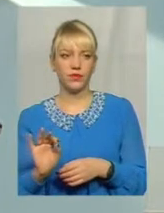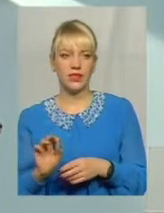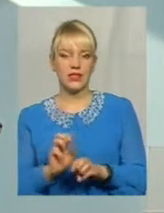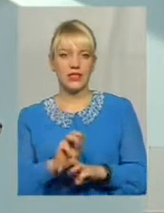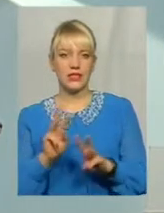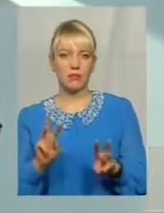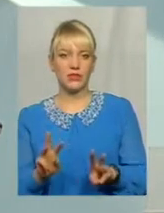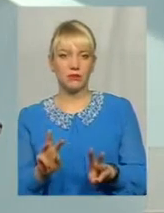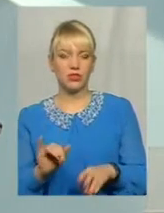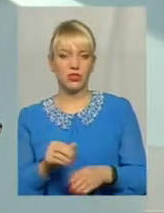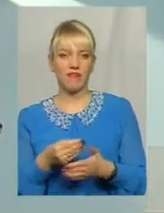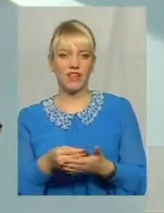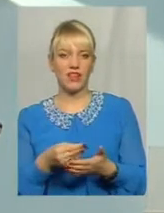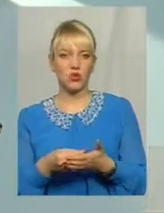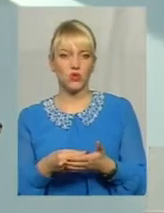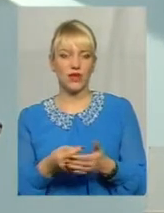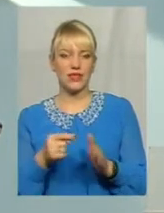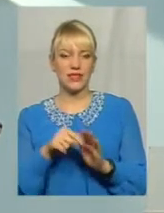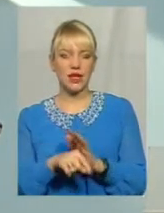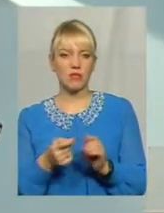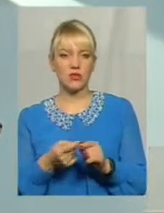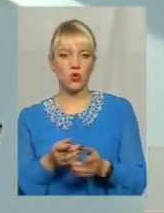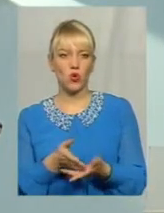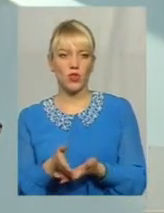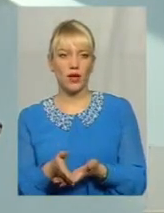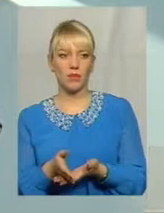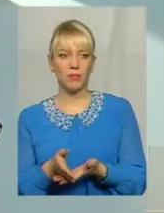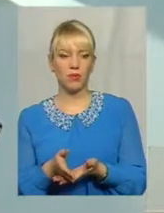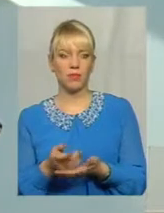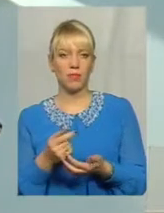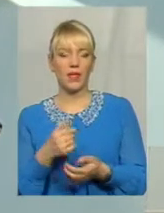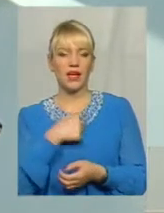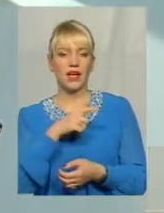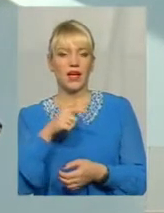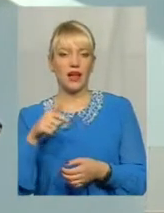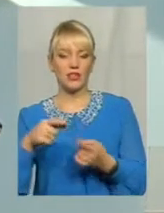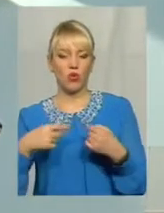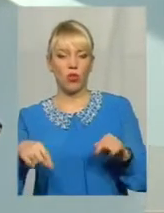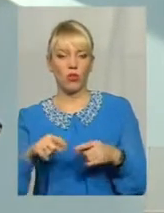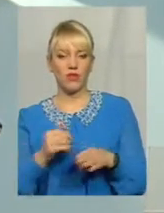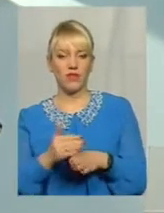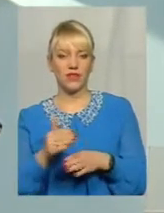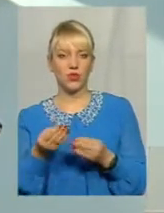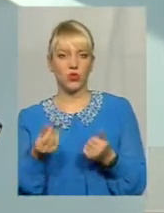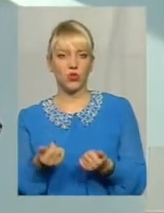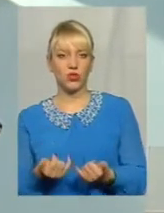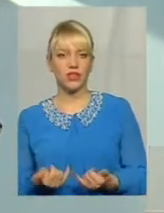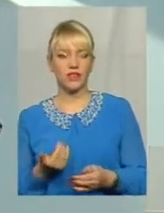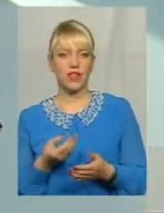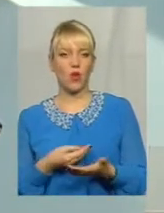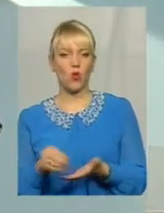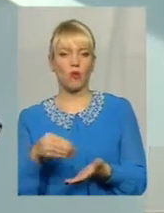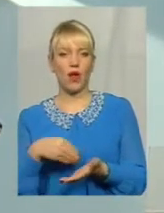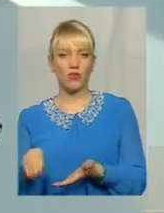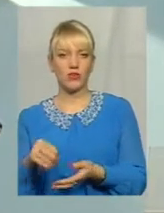забезпечення і фінансування саме цього напрямку в медицині, кардіології, власне, і виділені певні кошти, закупляється